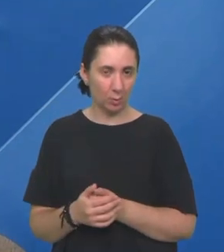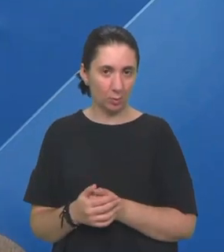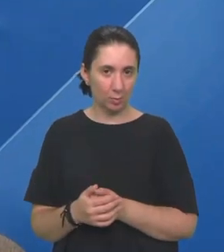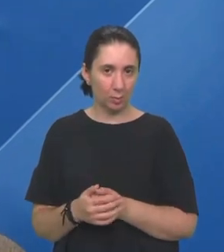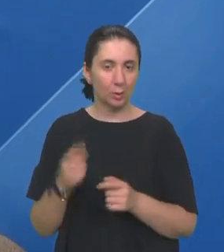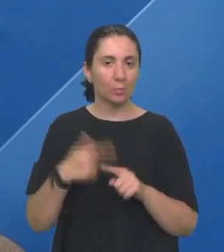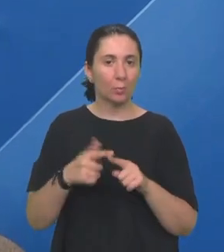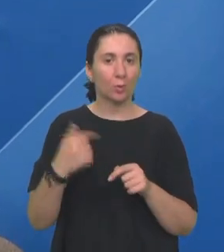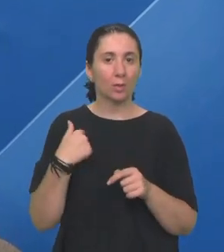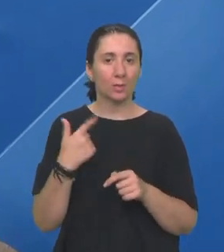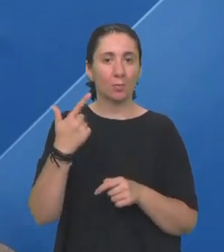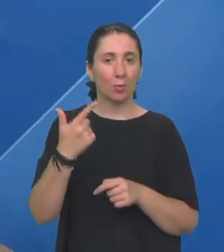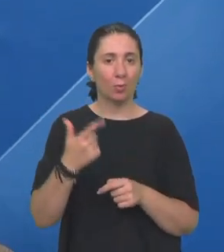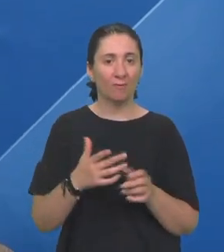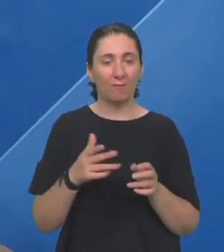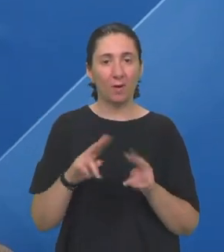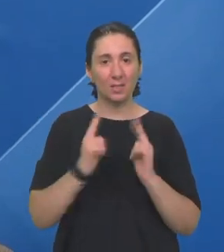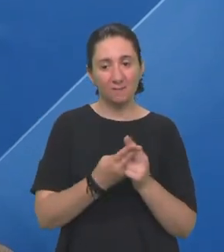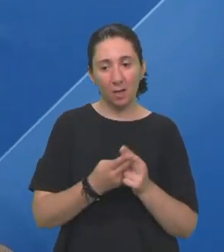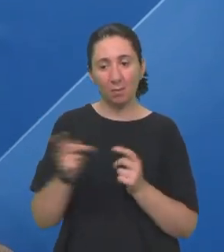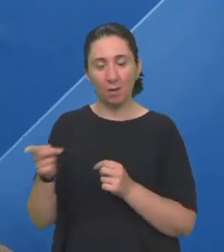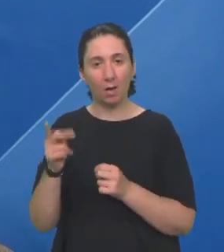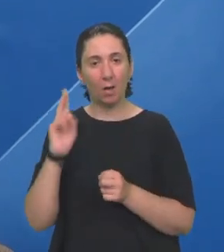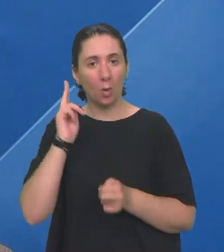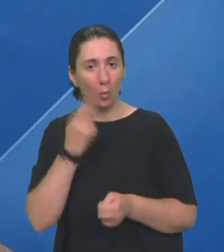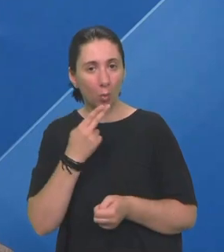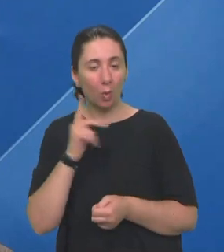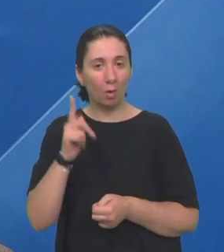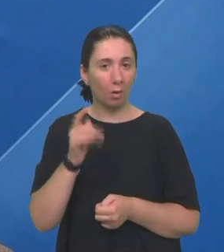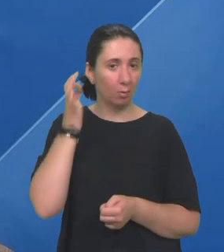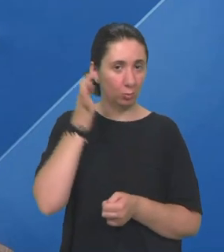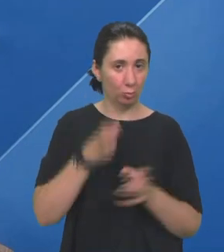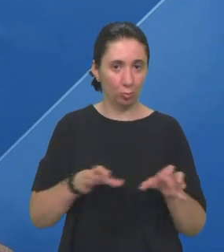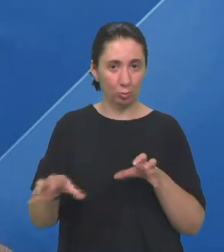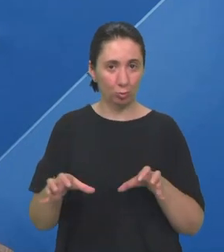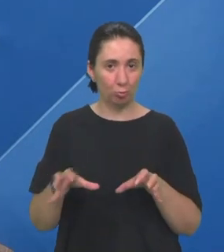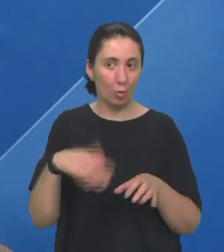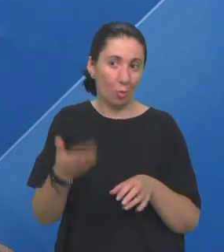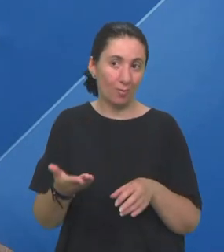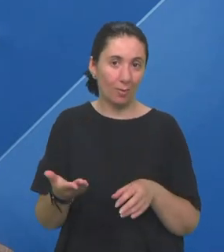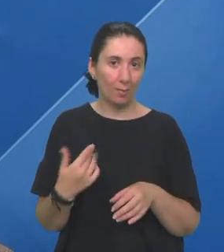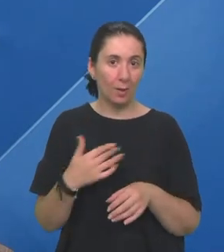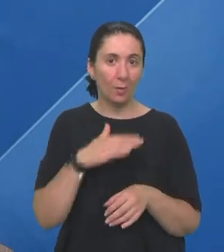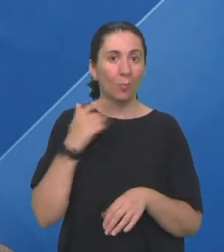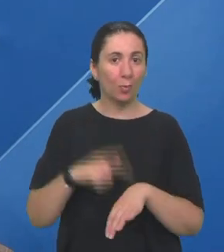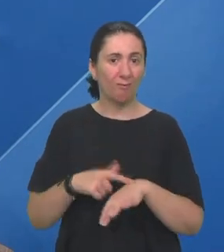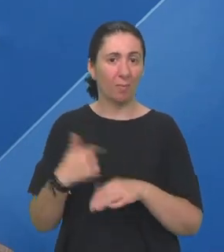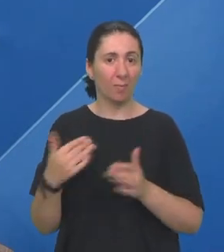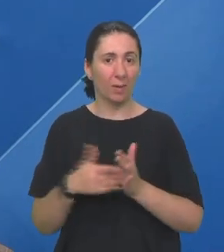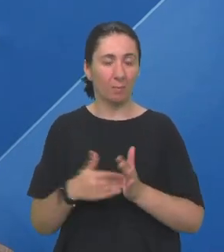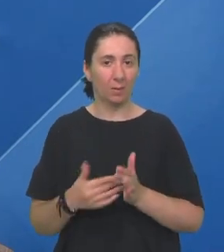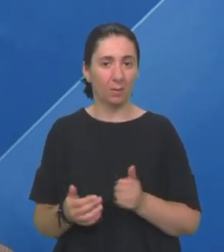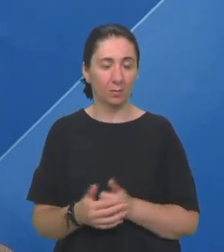Jer sam u dva svijeta i sa gluhima i sa čujućima Onda mi je... Puno vremena mi je